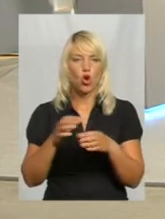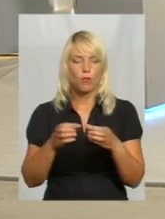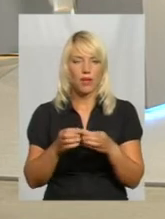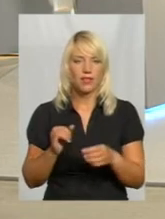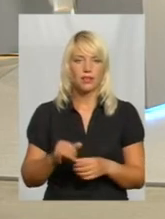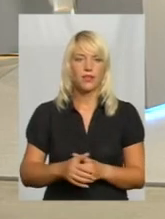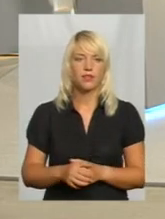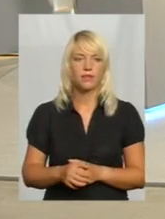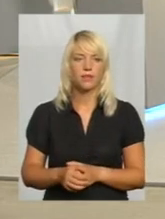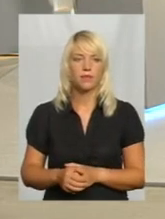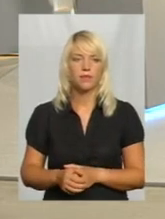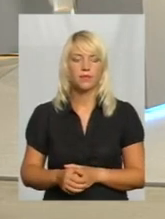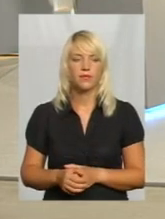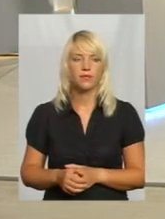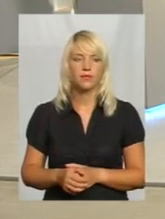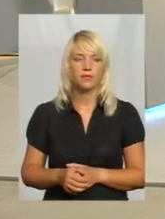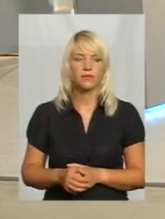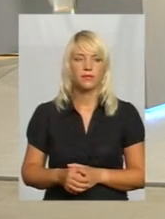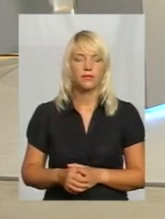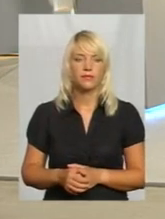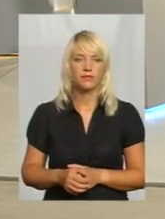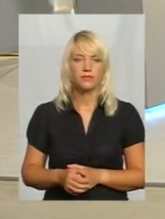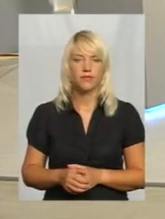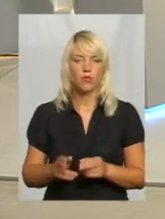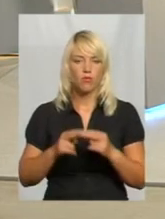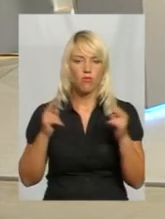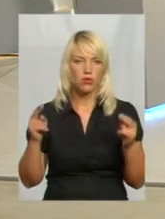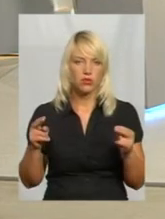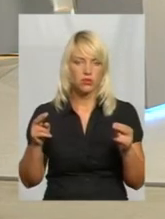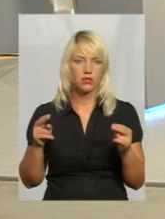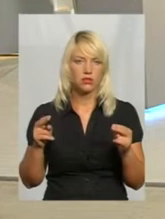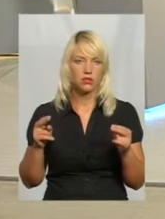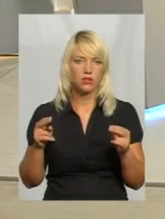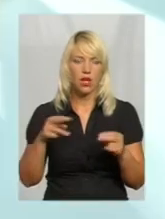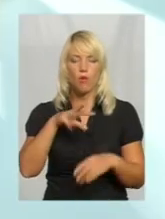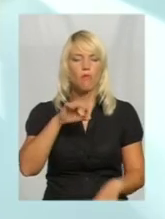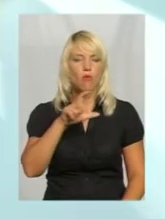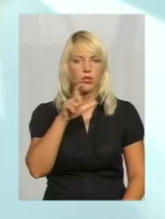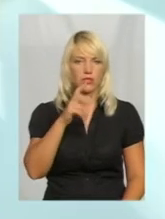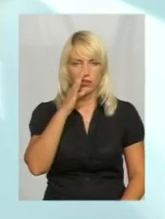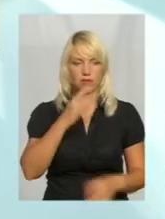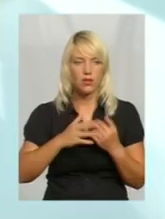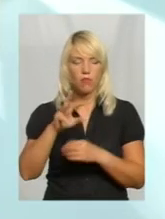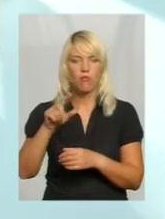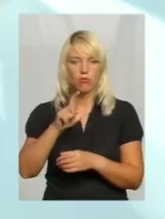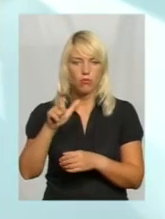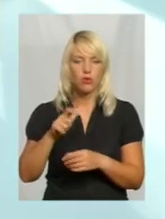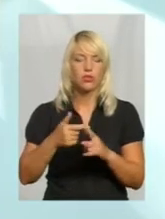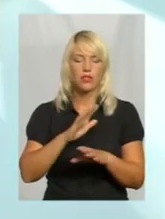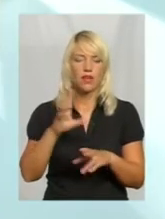МОЗ не вважає, що потрібно закривати